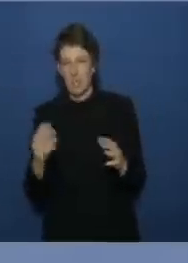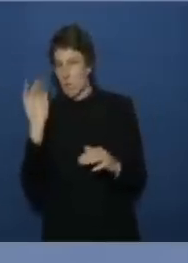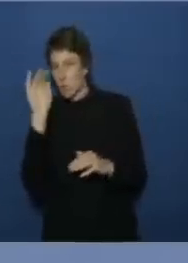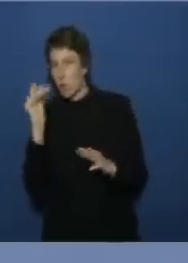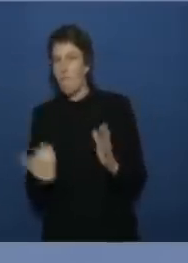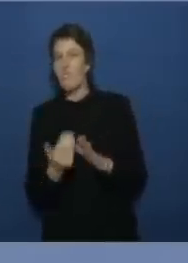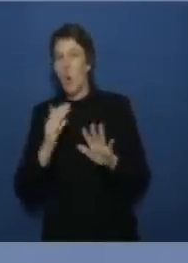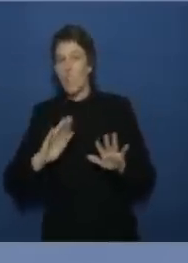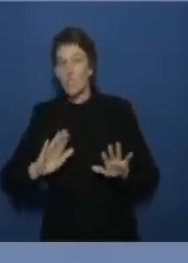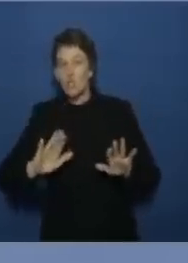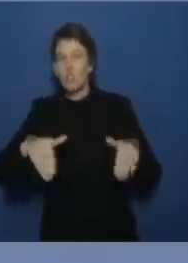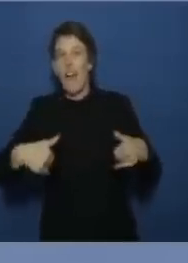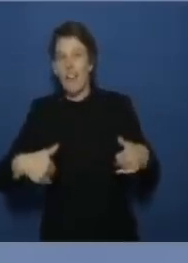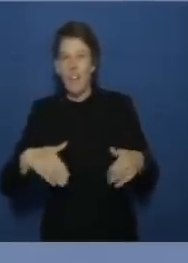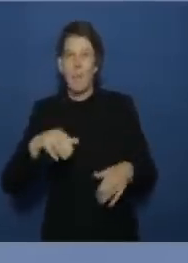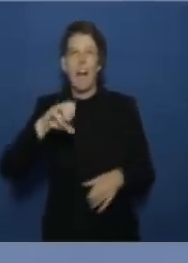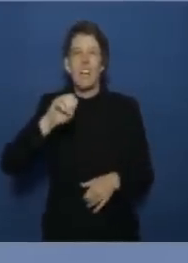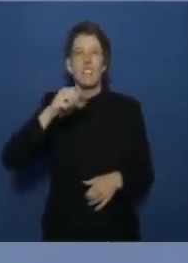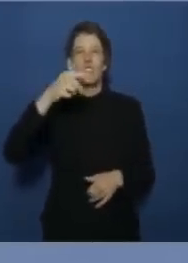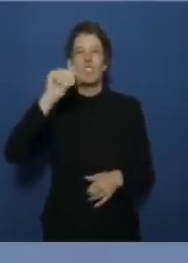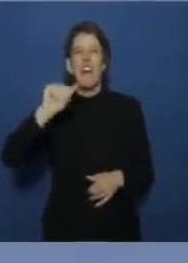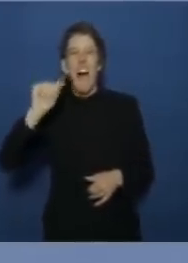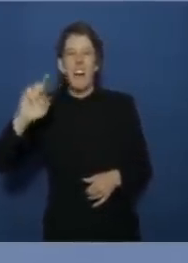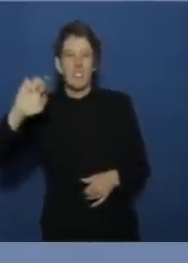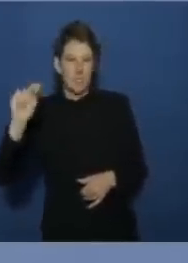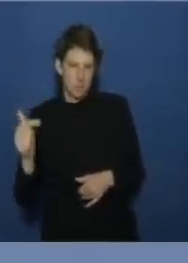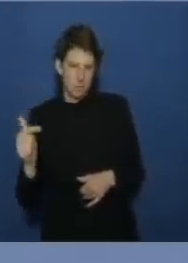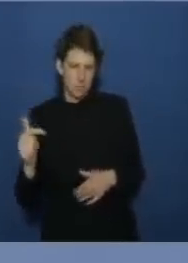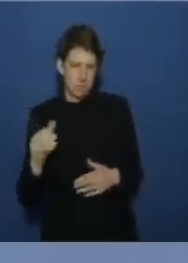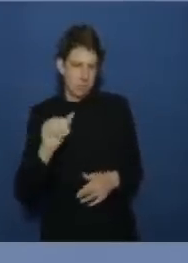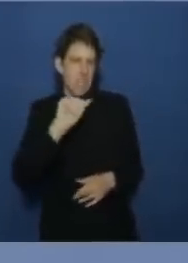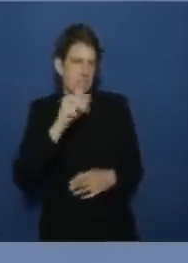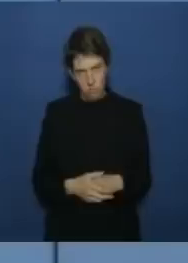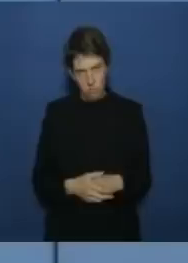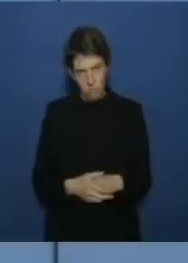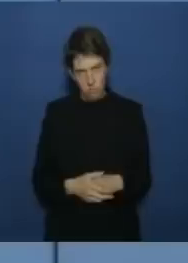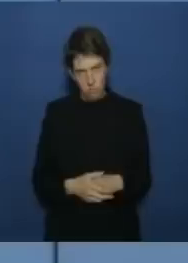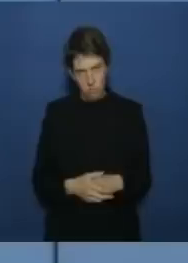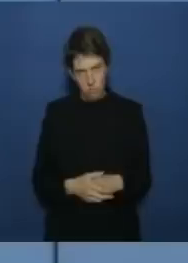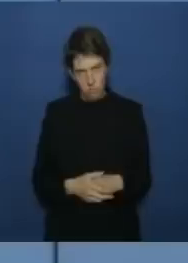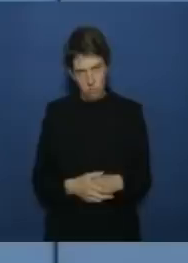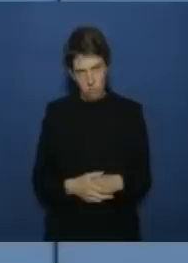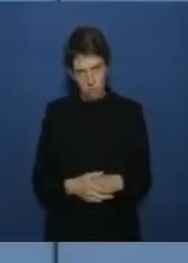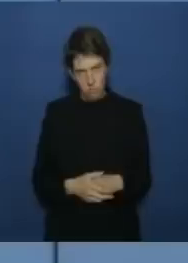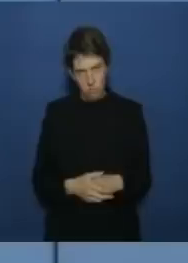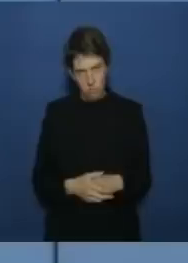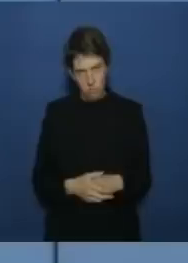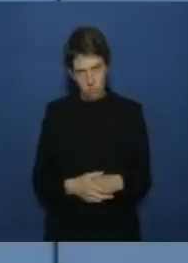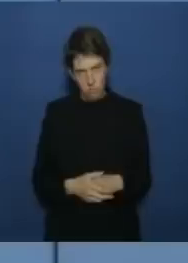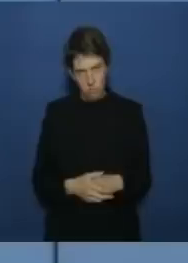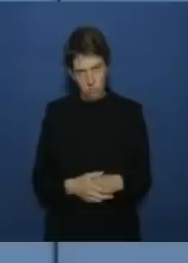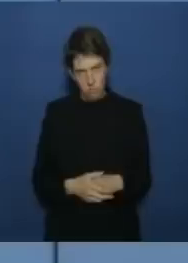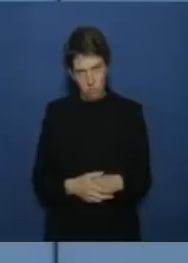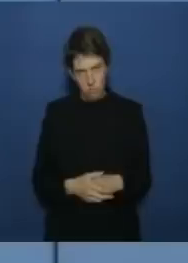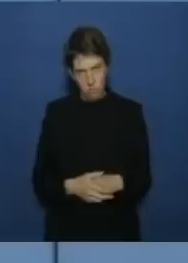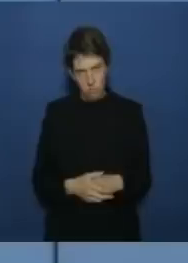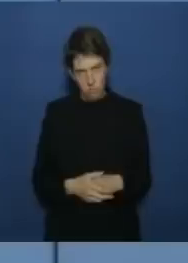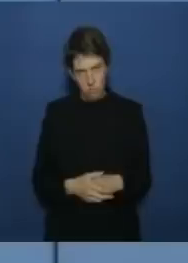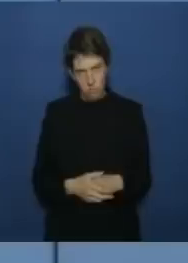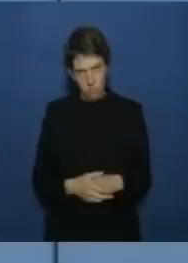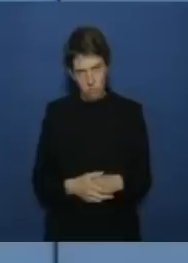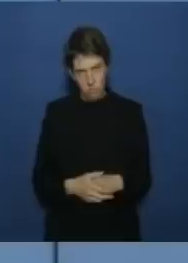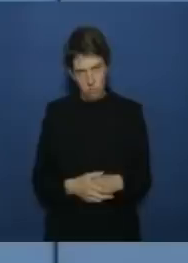neustart mit zwei a die bundeskanzlerin wird dabei eine rede halten so aber jetzt geht es wie angekündigt weiter